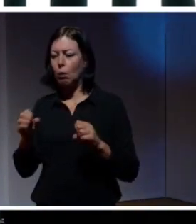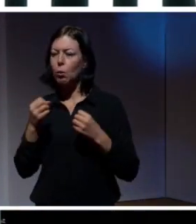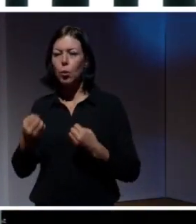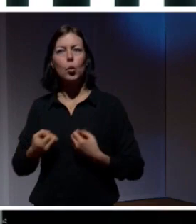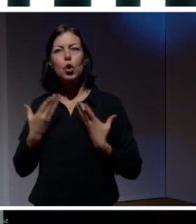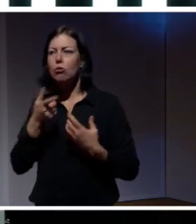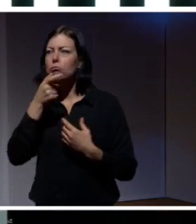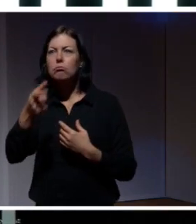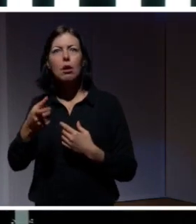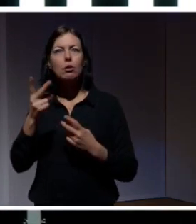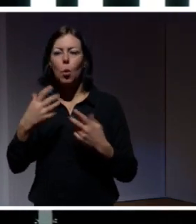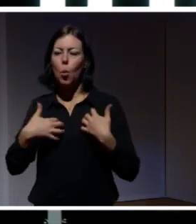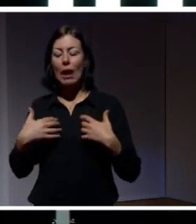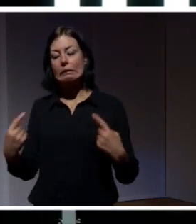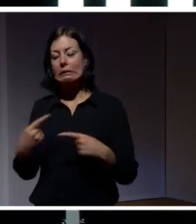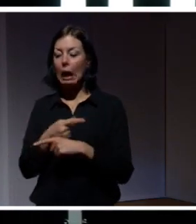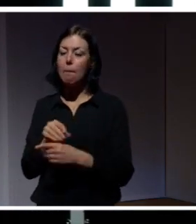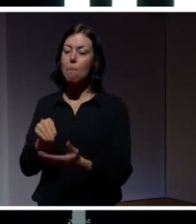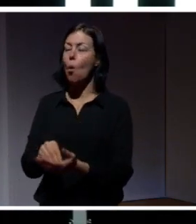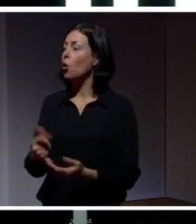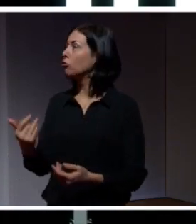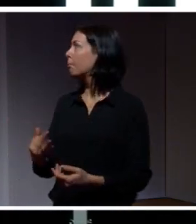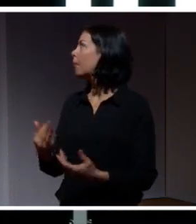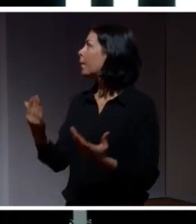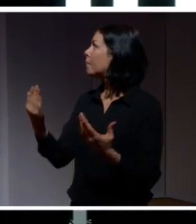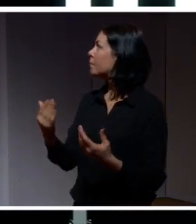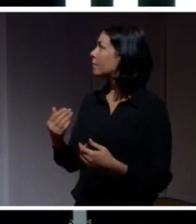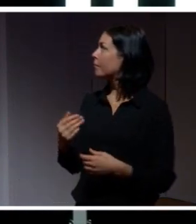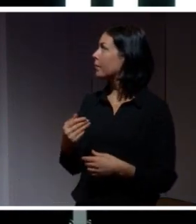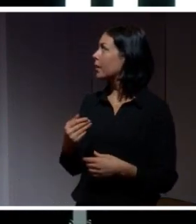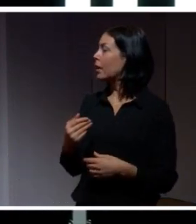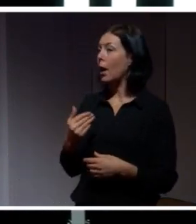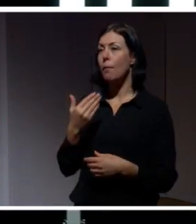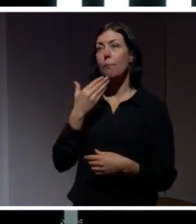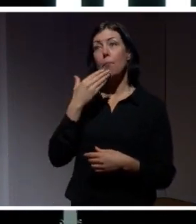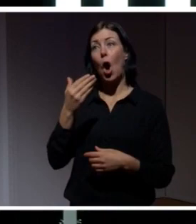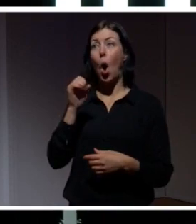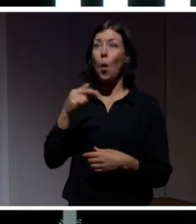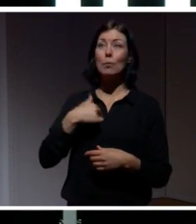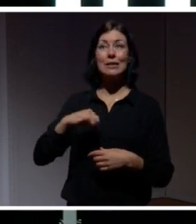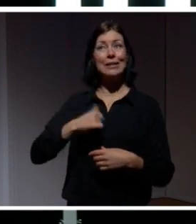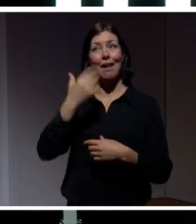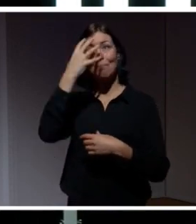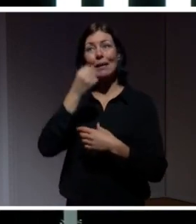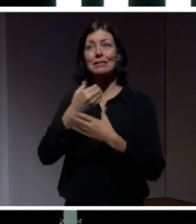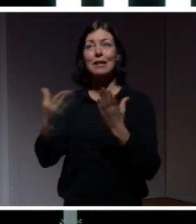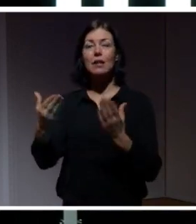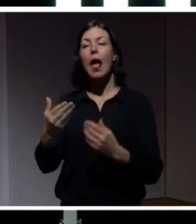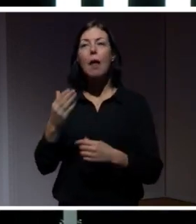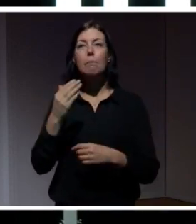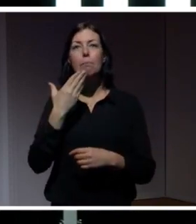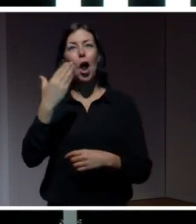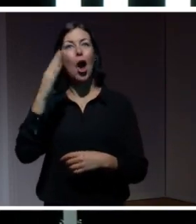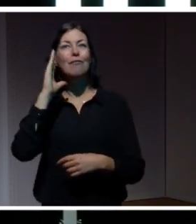snarare skriver någonting liknande bra när jag inte minns till exempel. Eller bra, Facebook